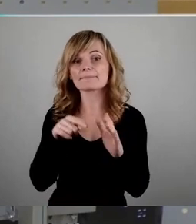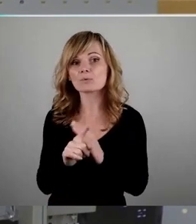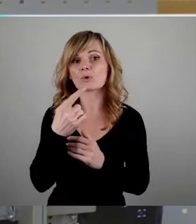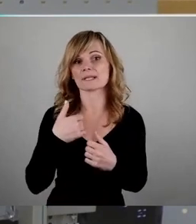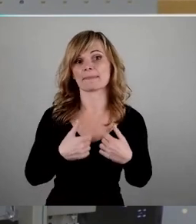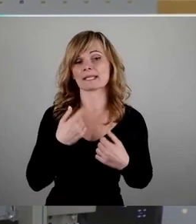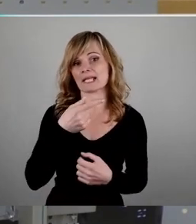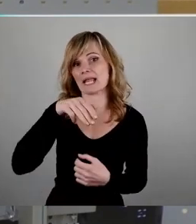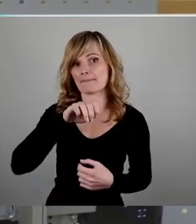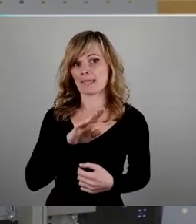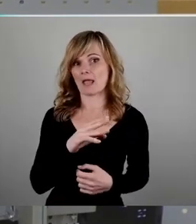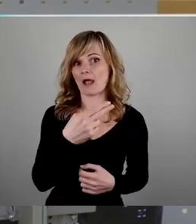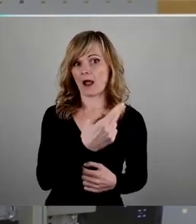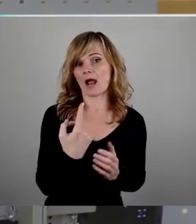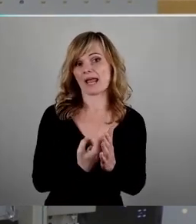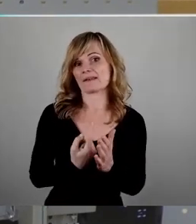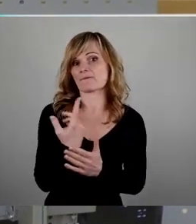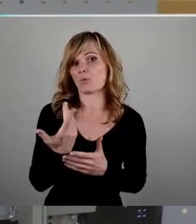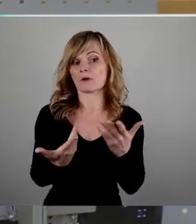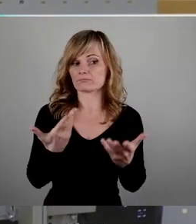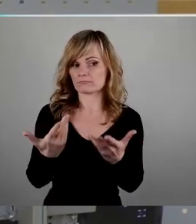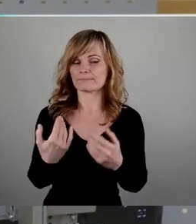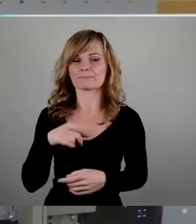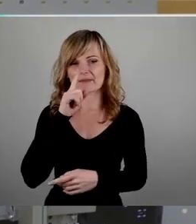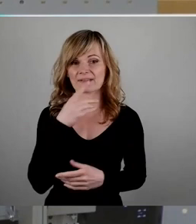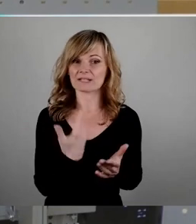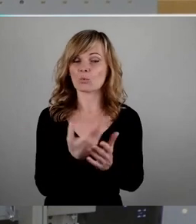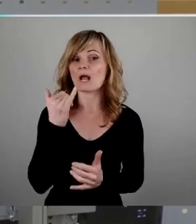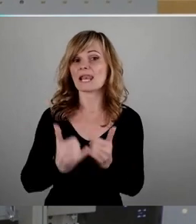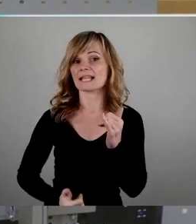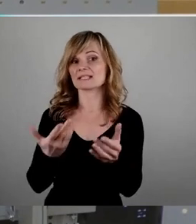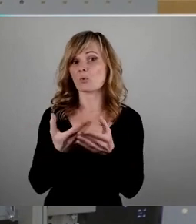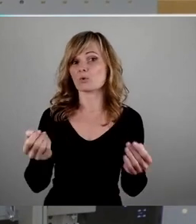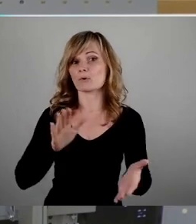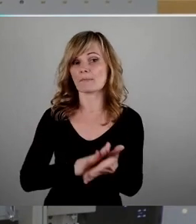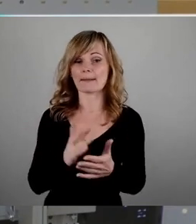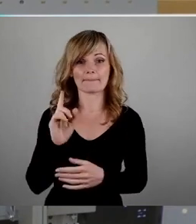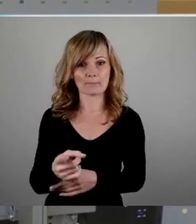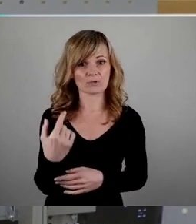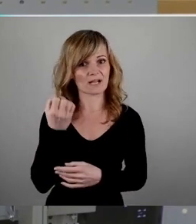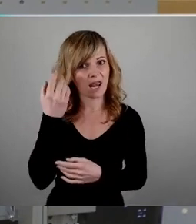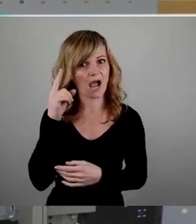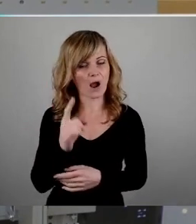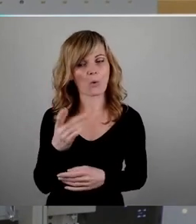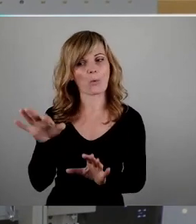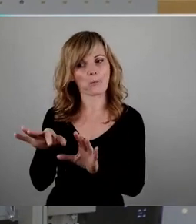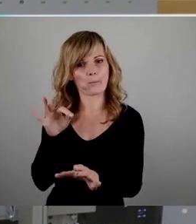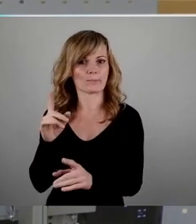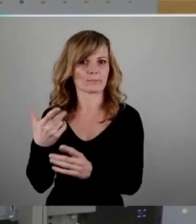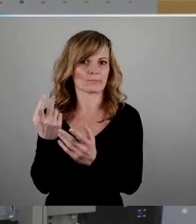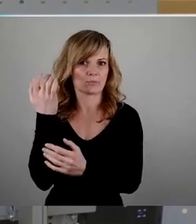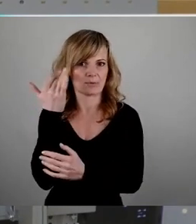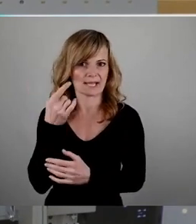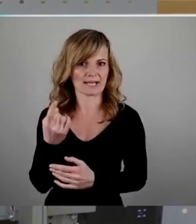GmbH hier einzufordern. Wenn das als letzte Lösung bleibt, dann muss sie natürlich gezogen werden. Aber viel